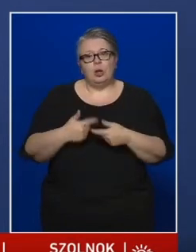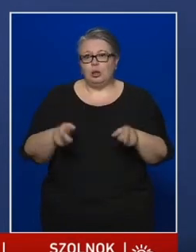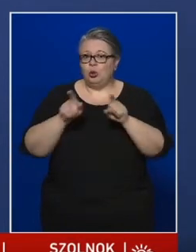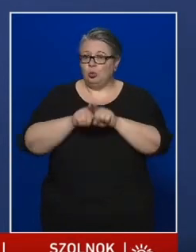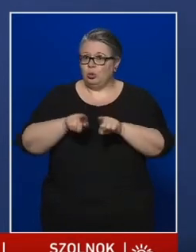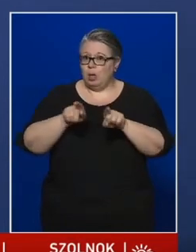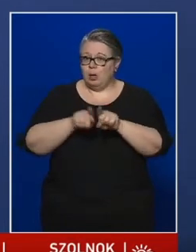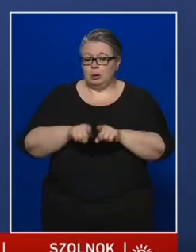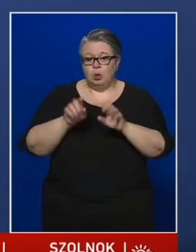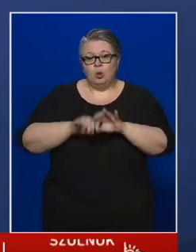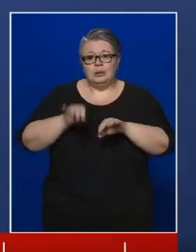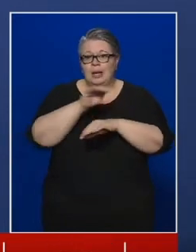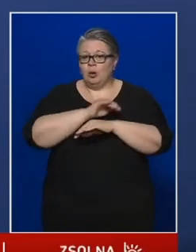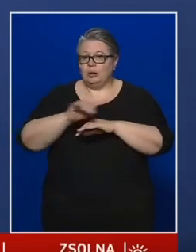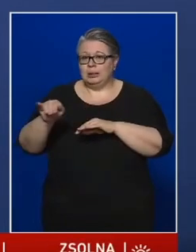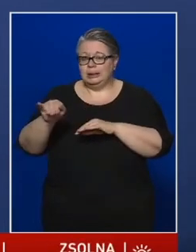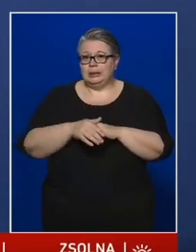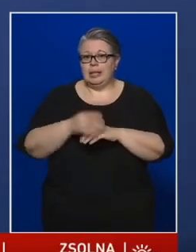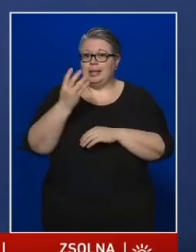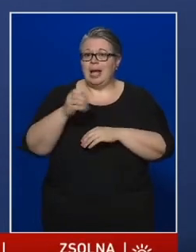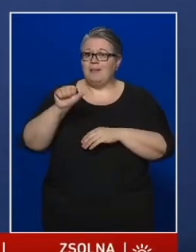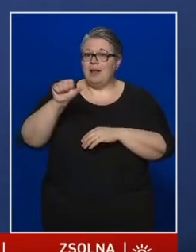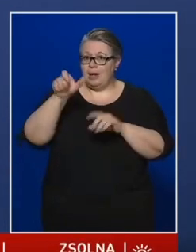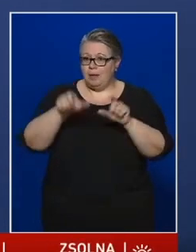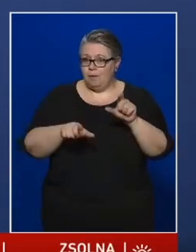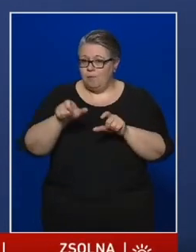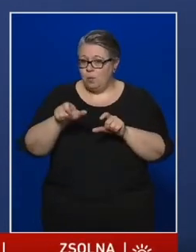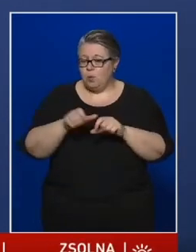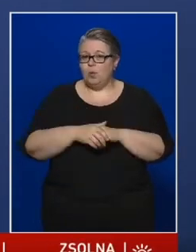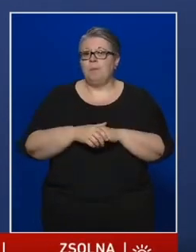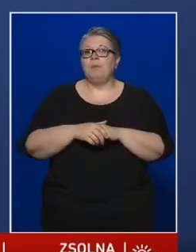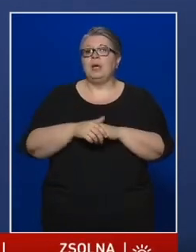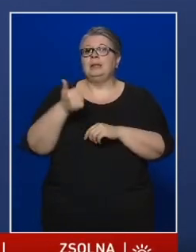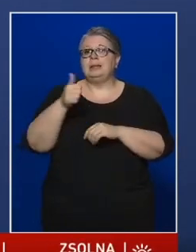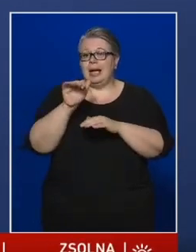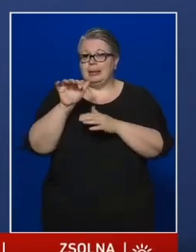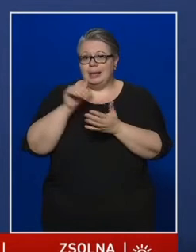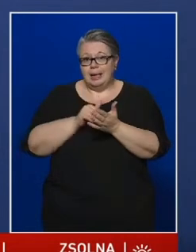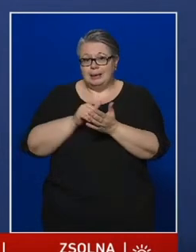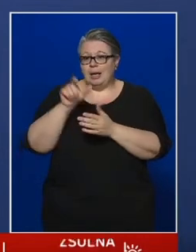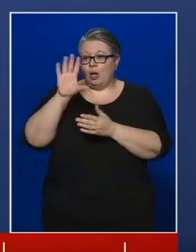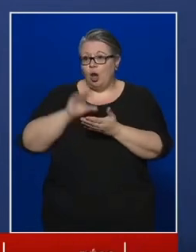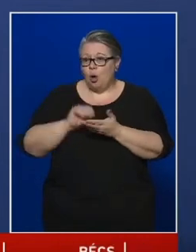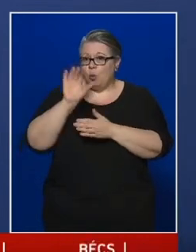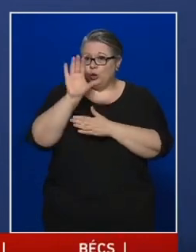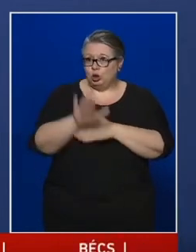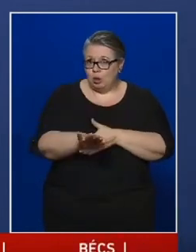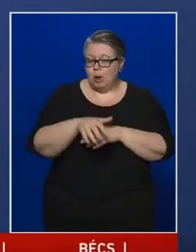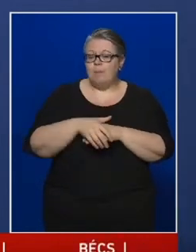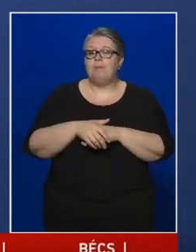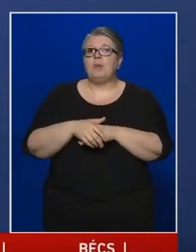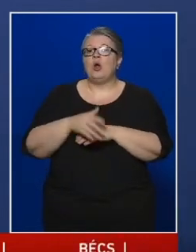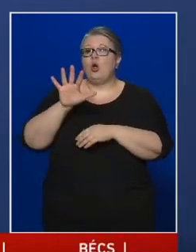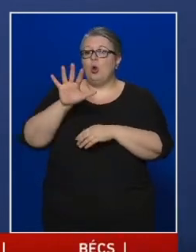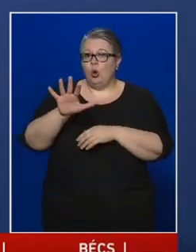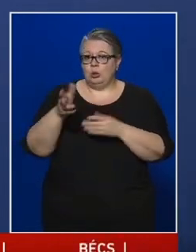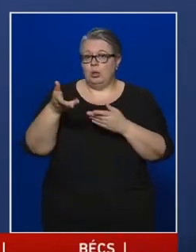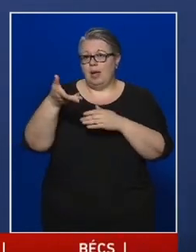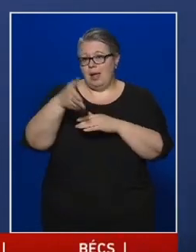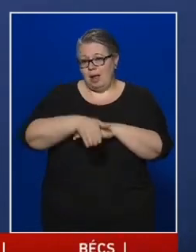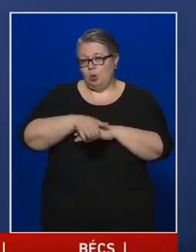országos szinten 41 fő esik százezer lakosra, és 5